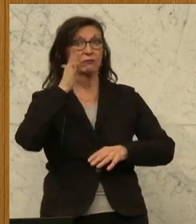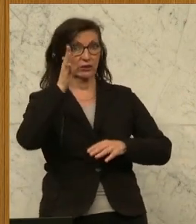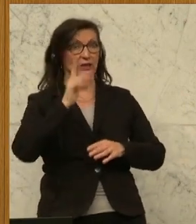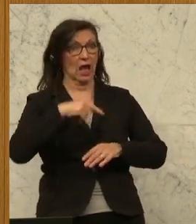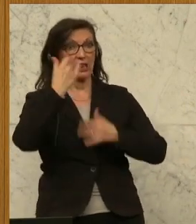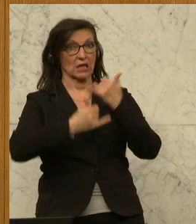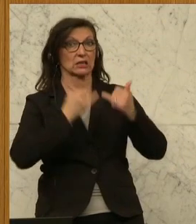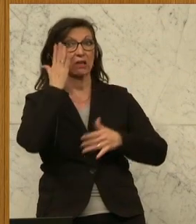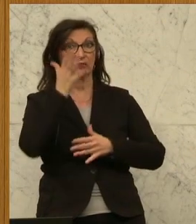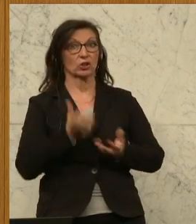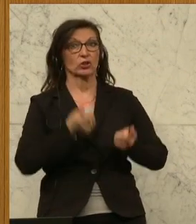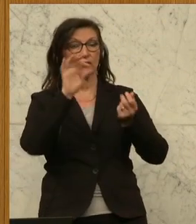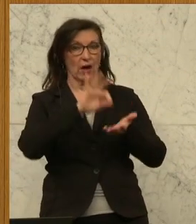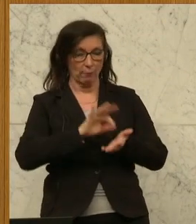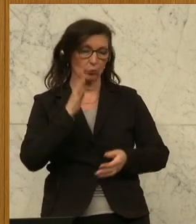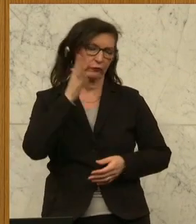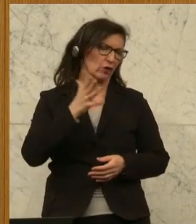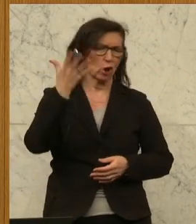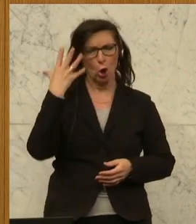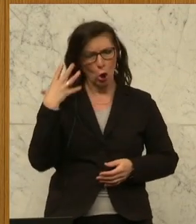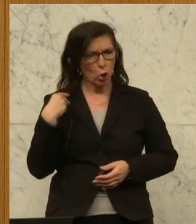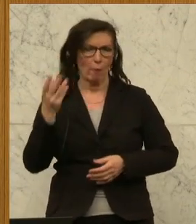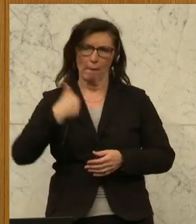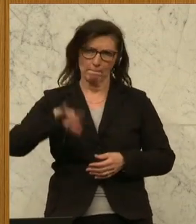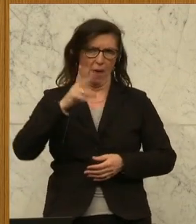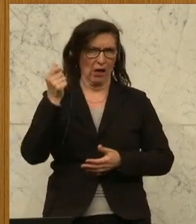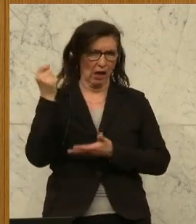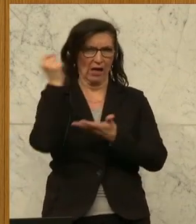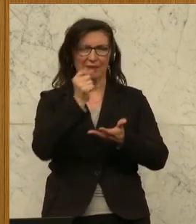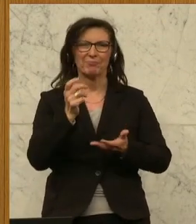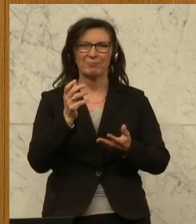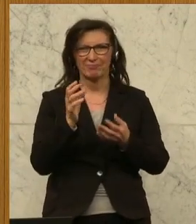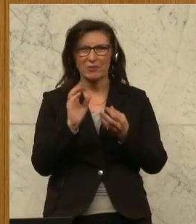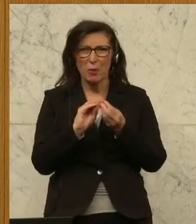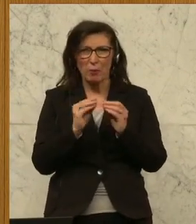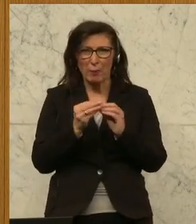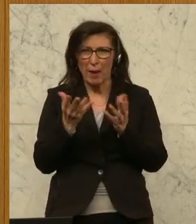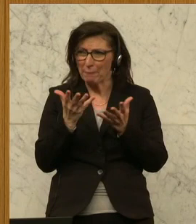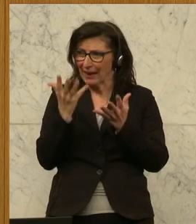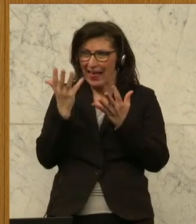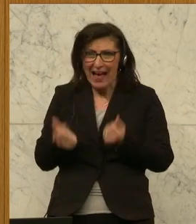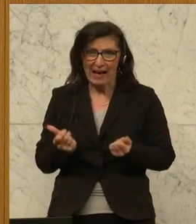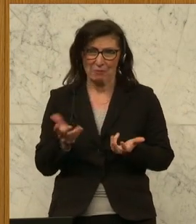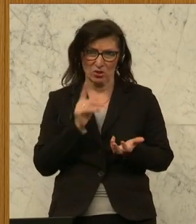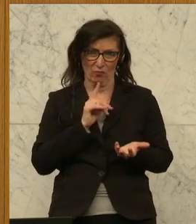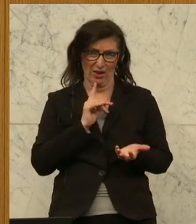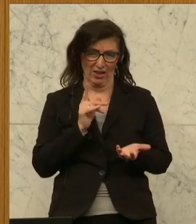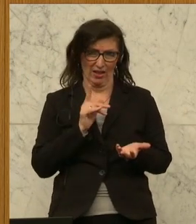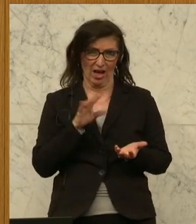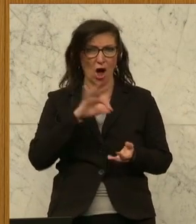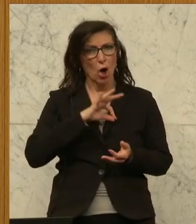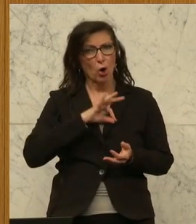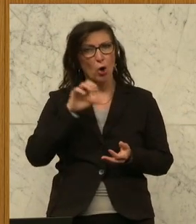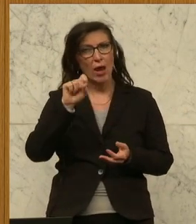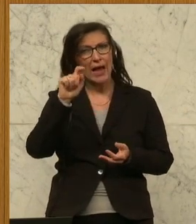Jahr einen Schwerpunkt setzen und da wird jetzt noch mehr Geld hineinfließen. Das Problem ist halt, im Output passiert zu wenig. Und Kollege Stöckmüller hat es